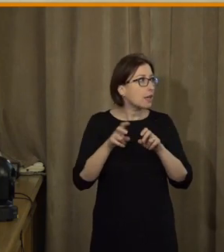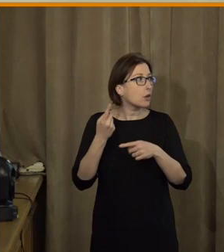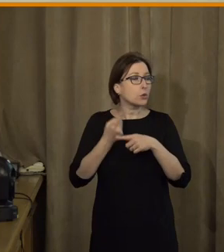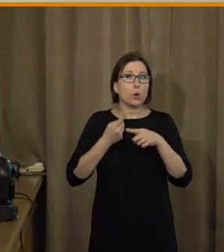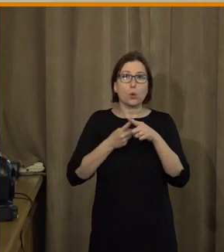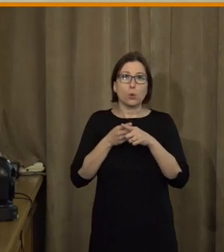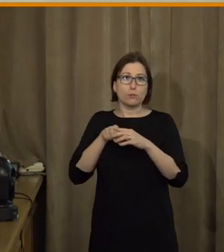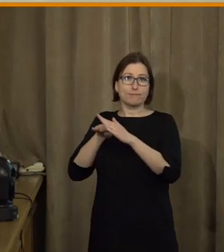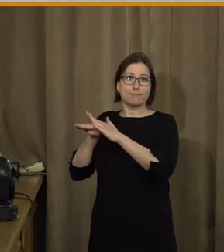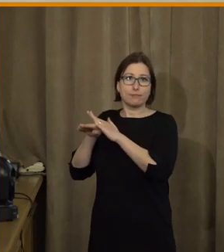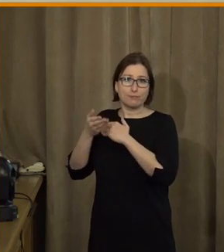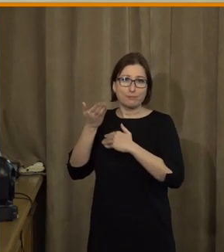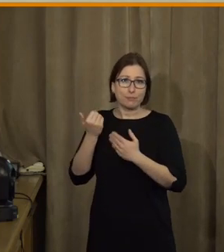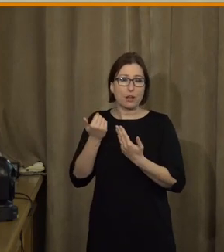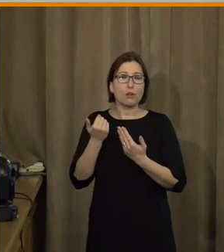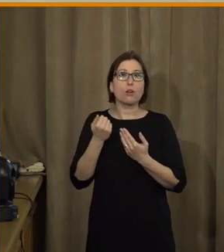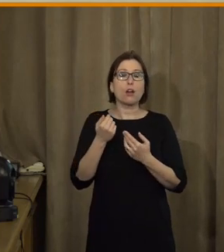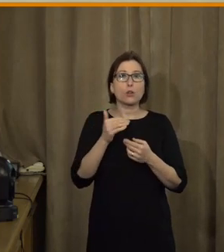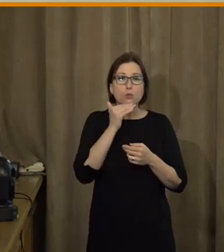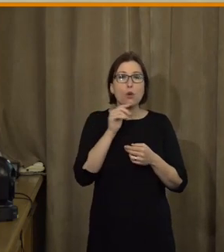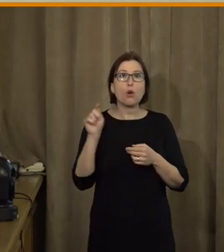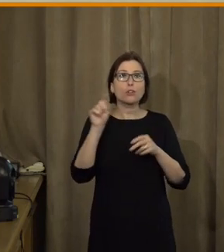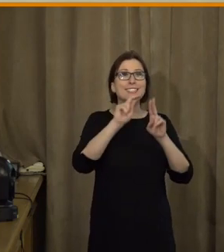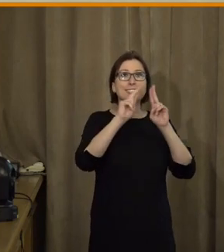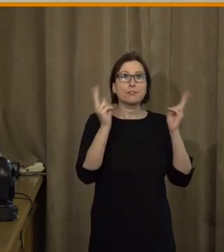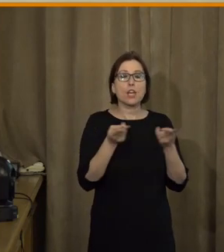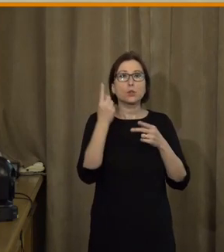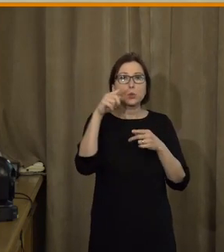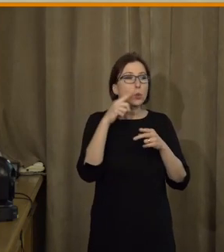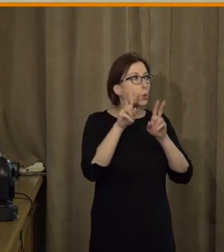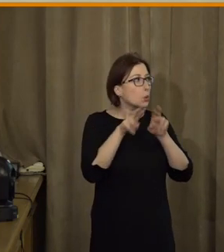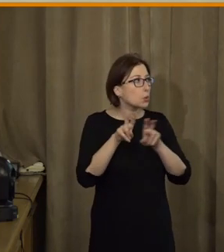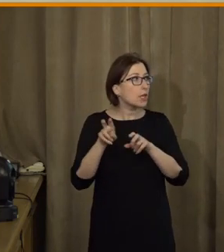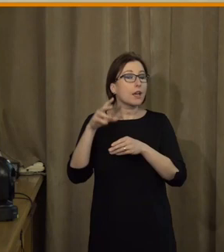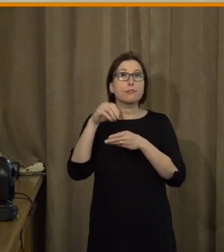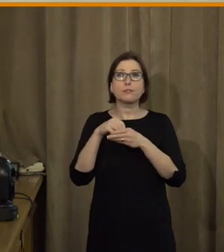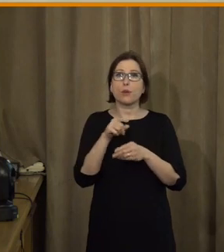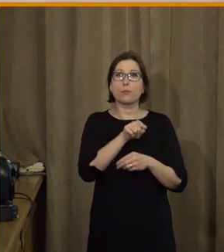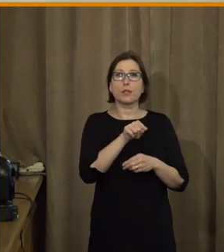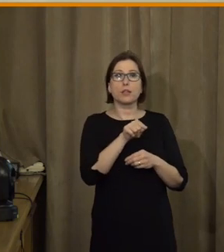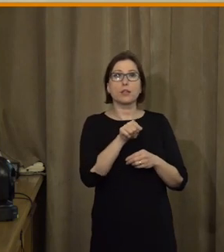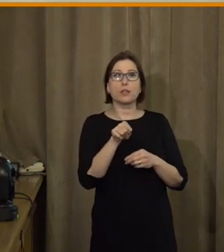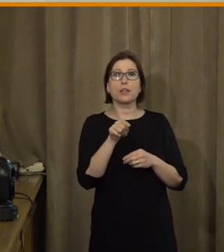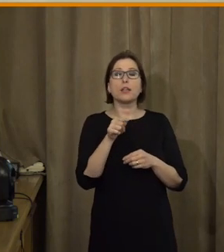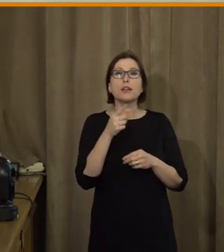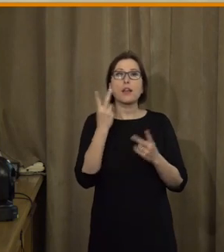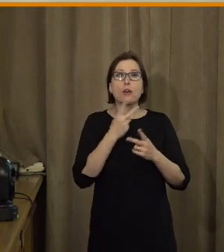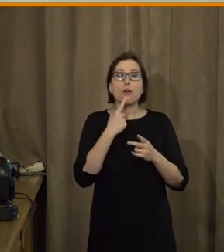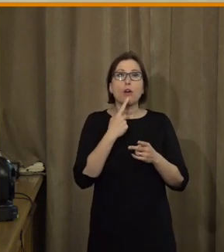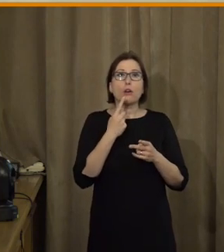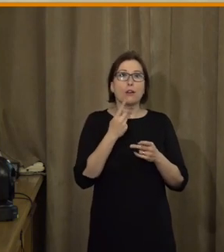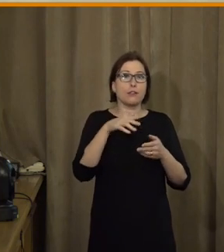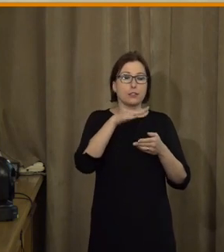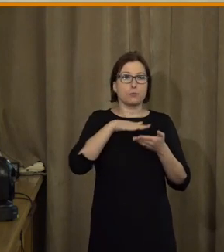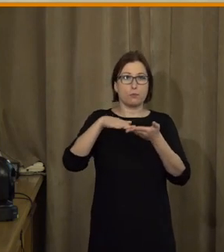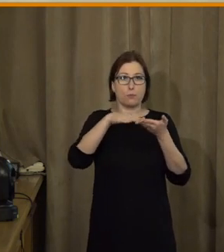zapadlo, ale je řada jako celosvětově studií, kde vlastně jaká ten řez rozdělení